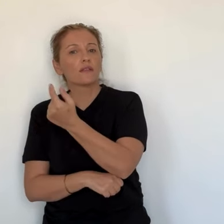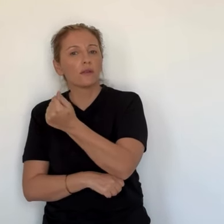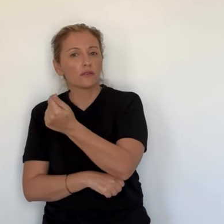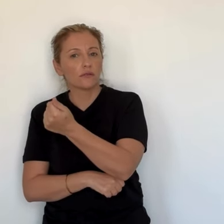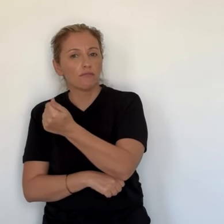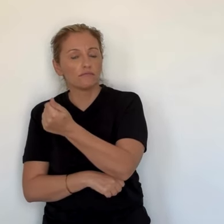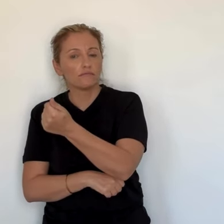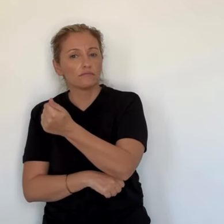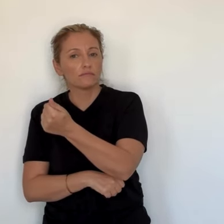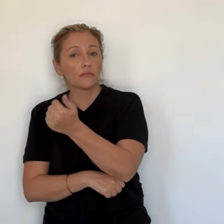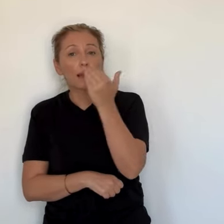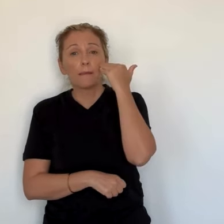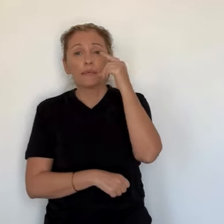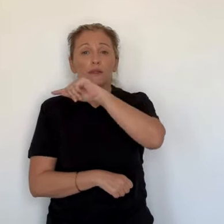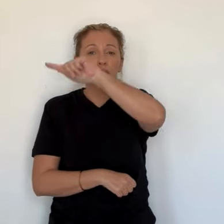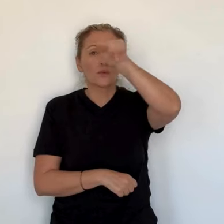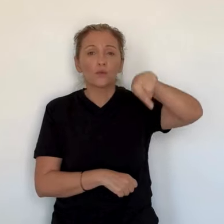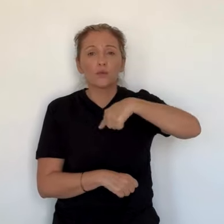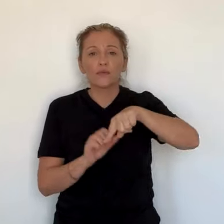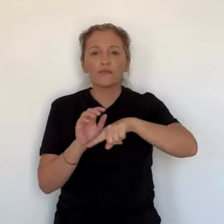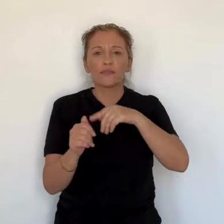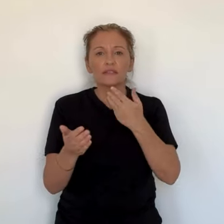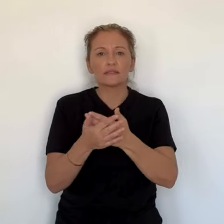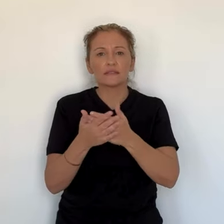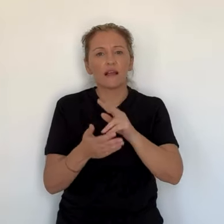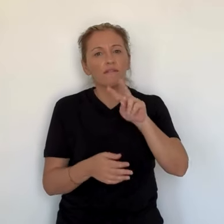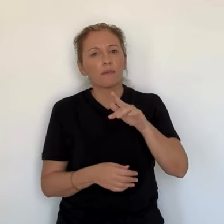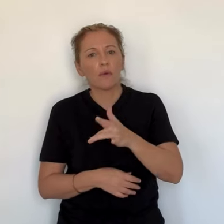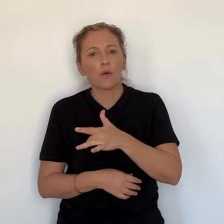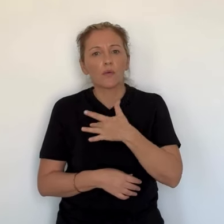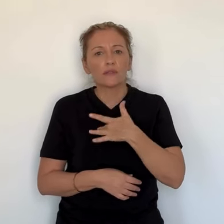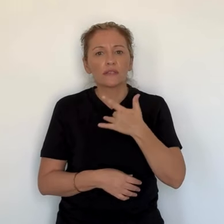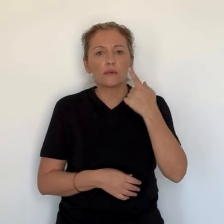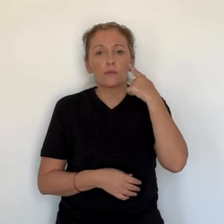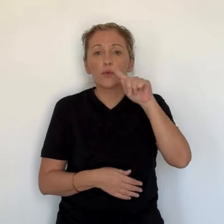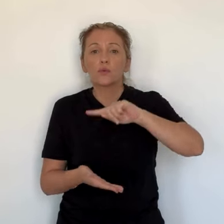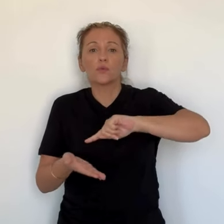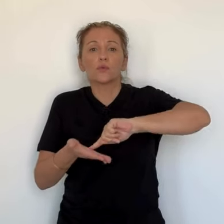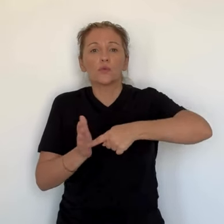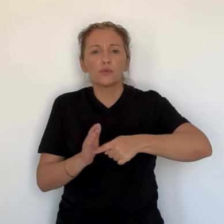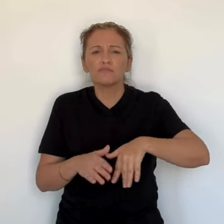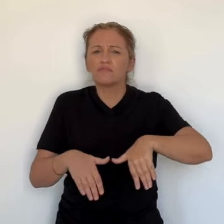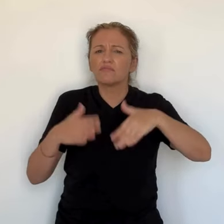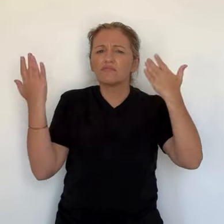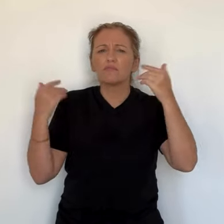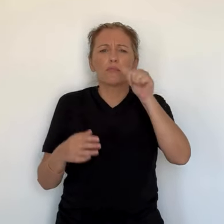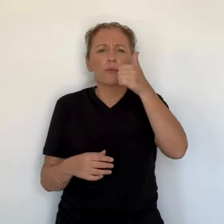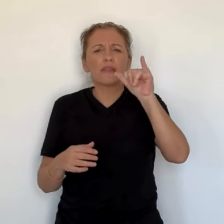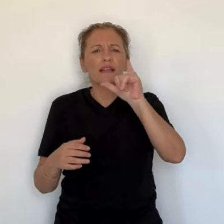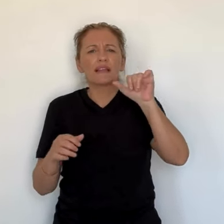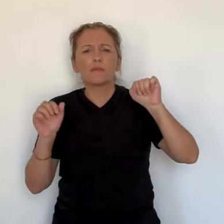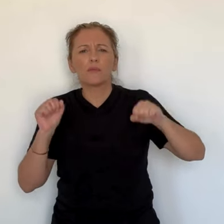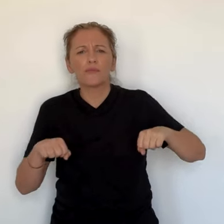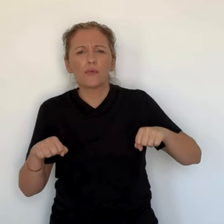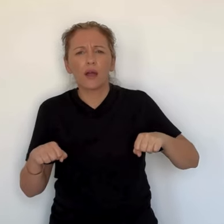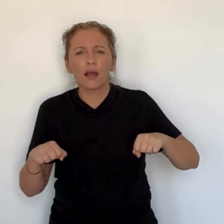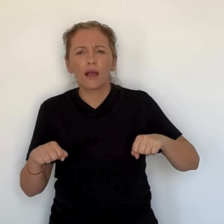nouvelles recettes, je vous dis que nous aurons fait œuvre utile. Et au-delà des majorités, les majorités d'aujourd'hui, elles sont peut-être